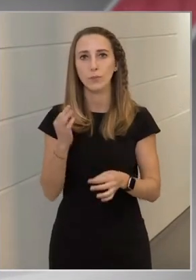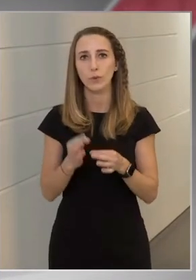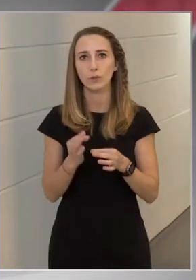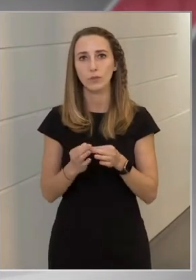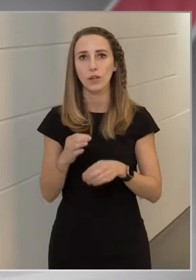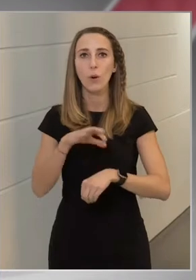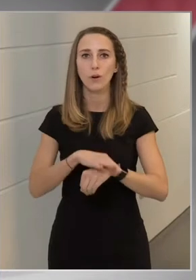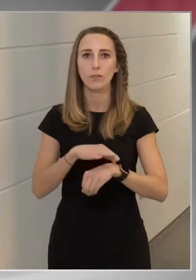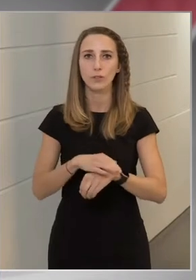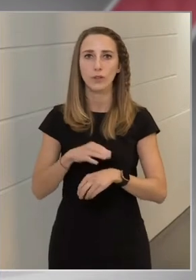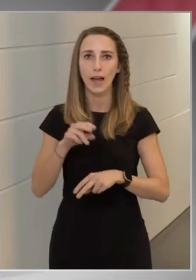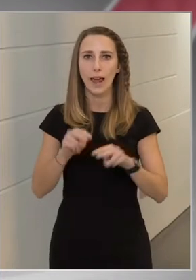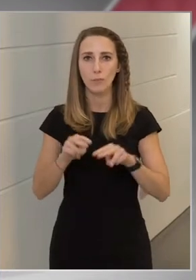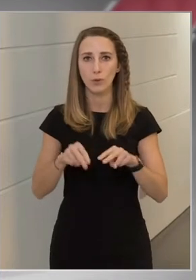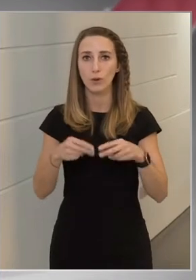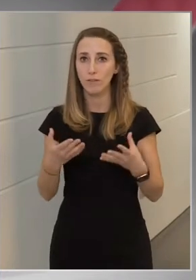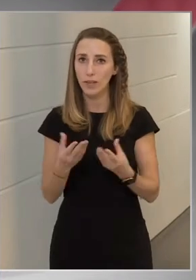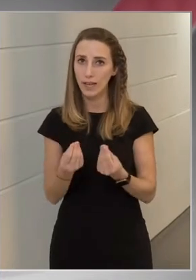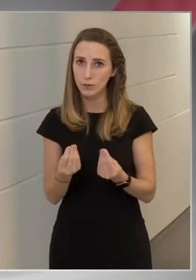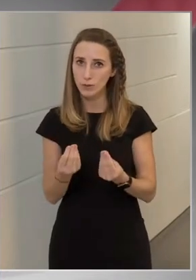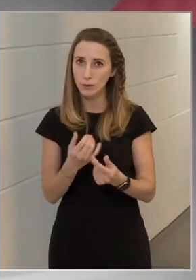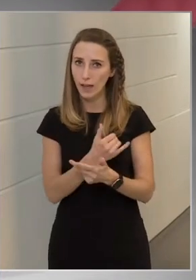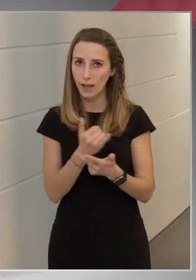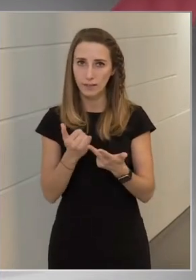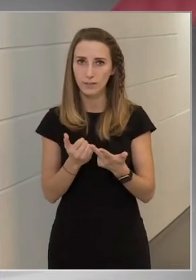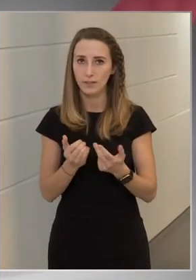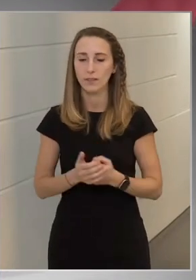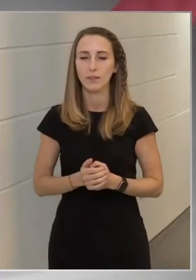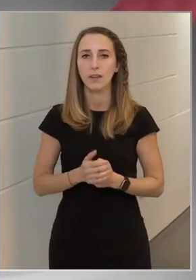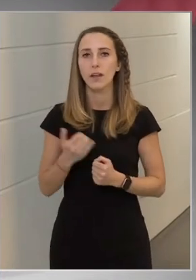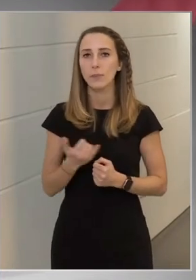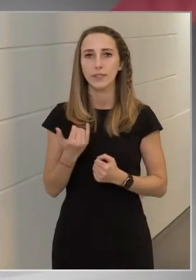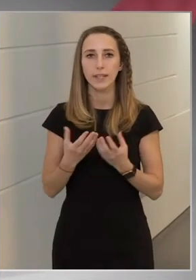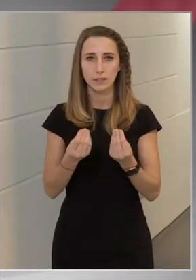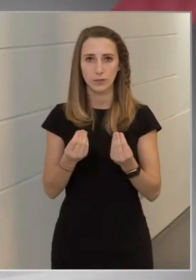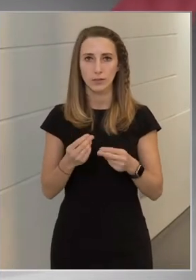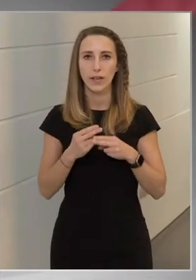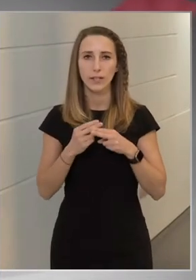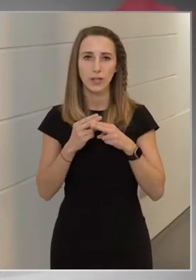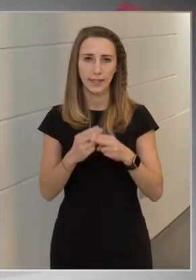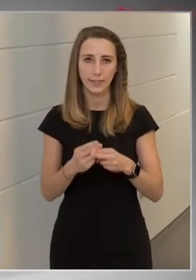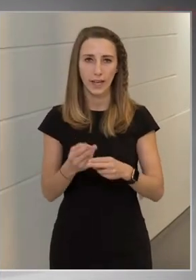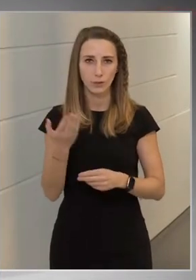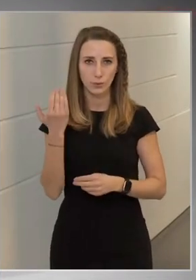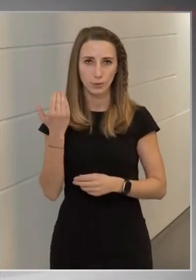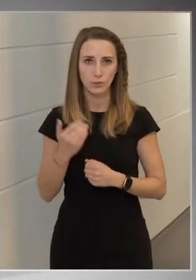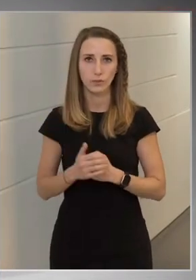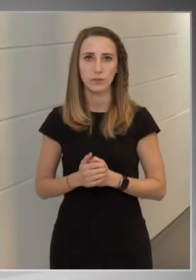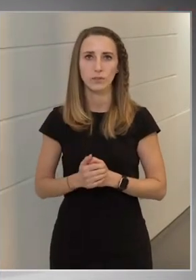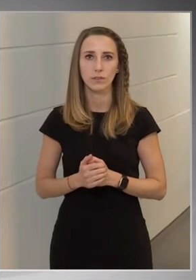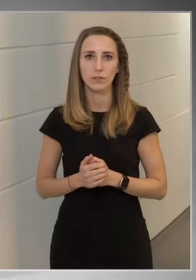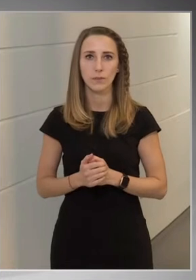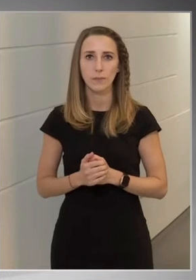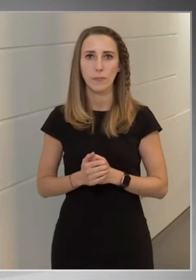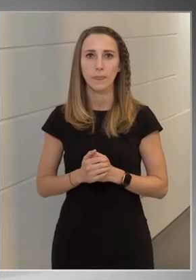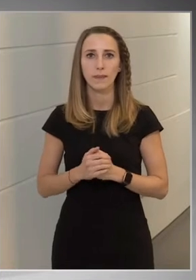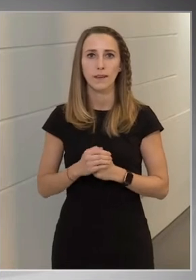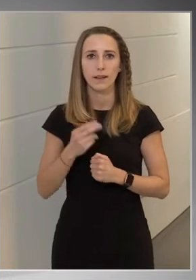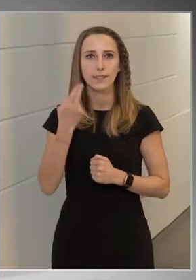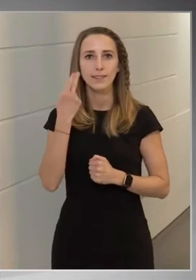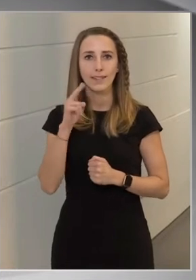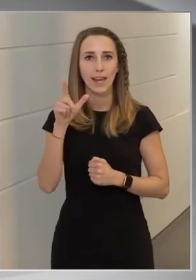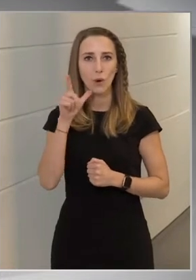orvosokkal, ápolókkal, vagy eszközökkel? Pedig eszközökkel segítettünk, a Galántára, Szent Lukács